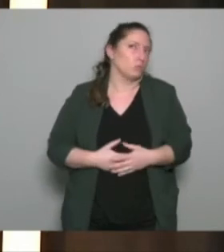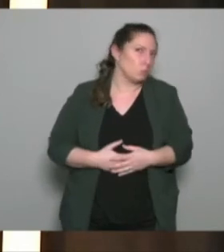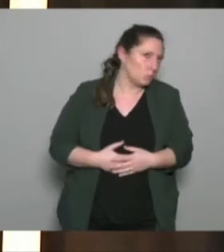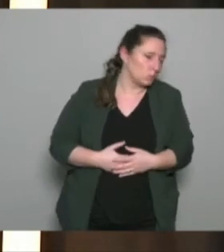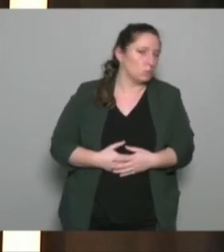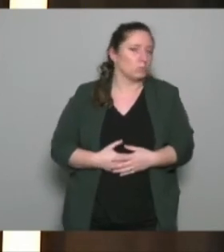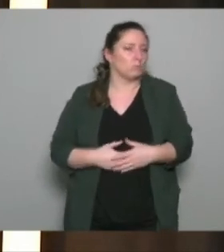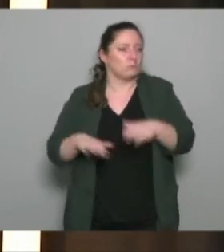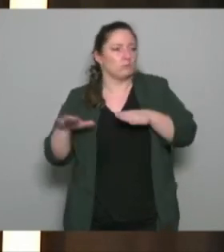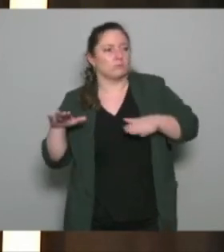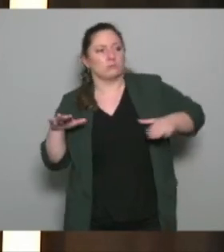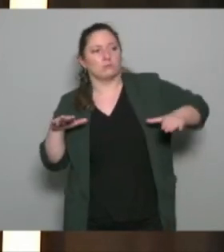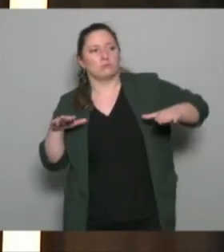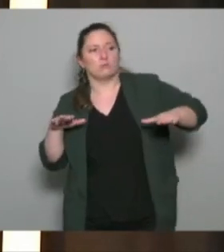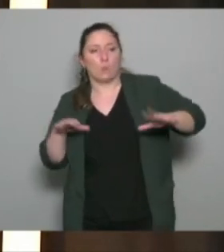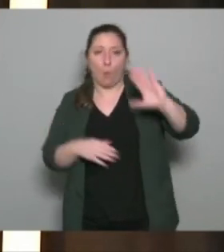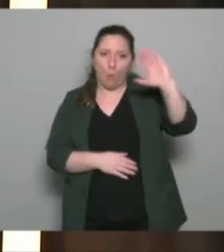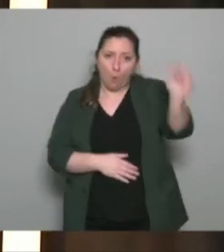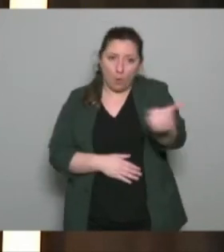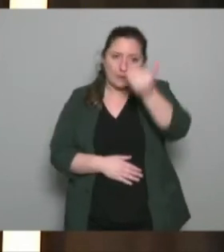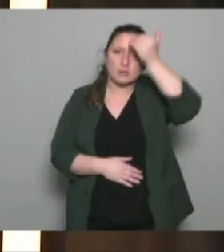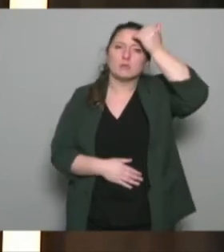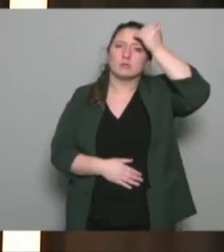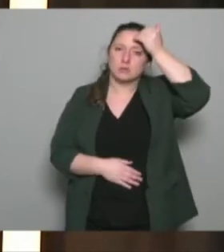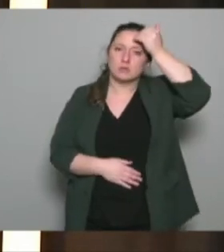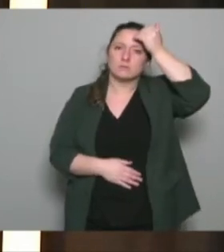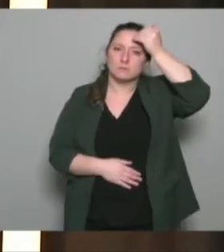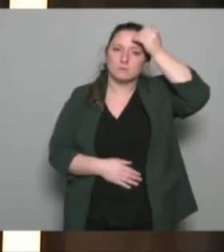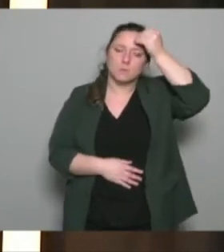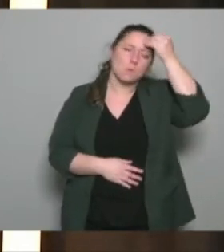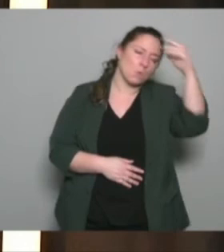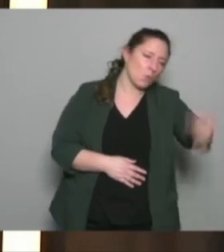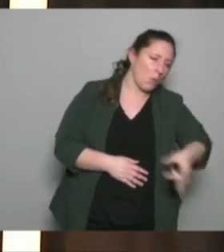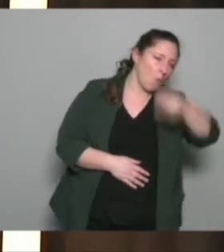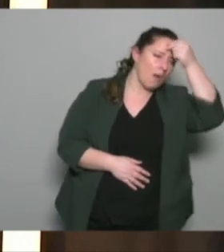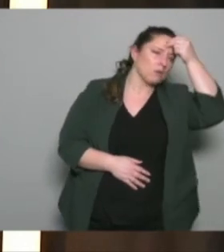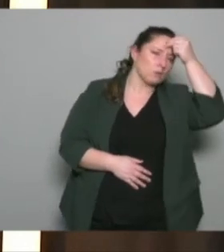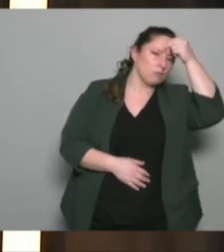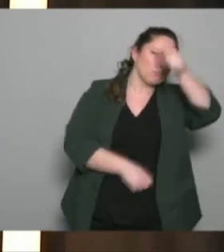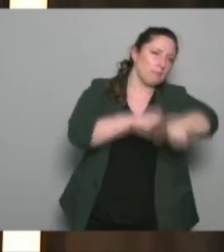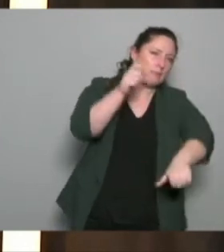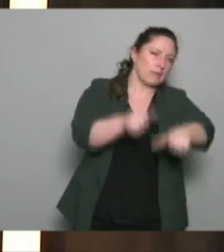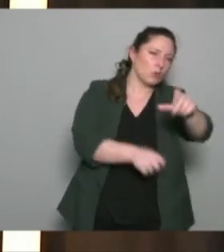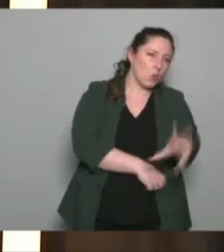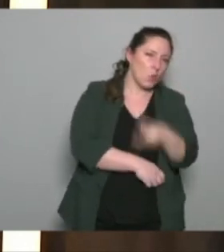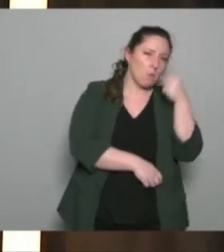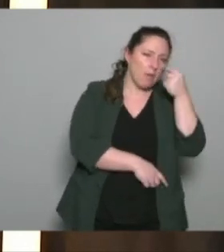et puis prise en compte ou compréhension des personnes